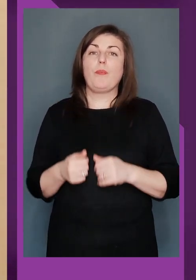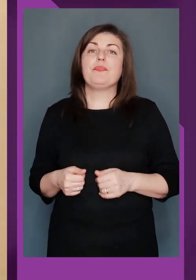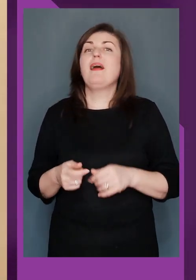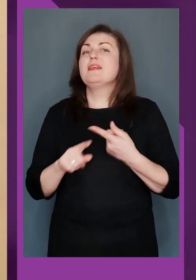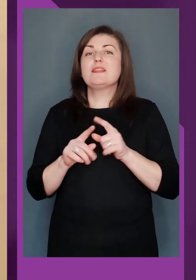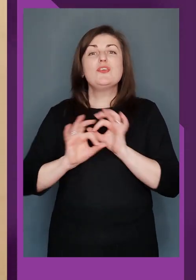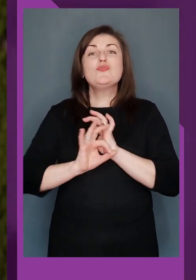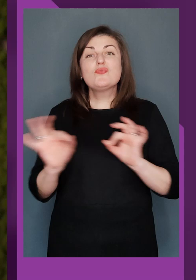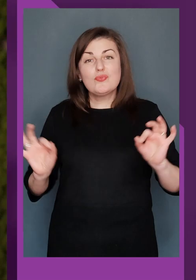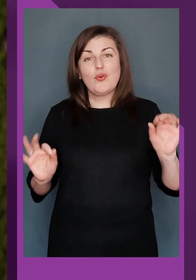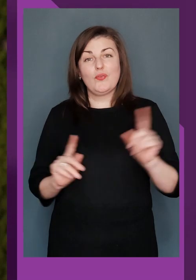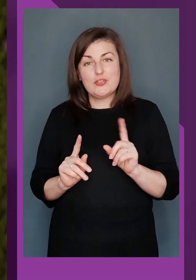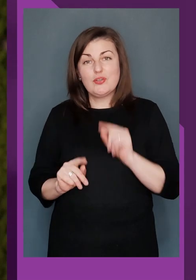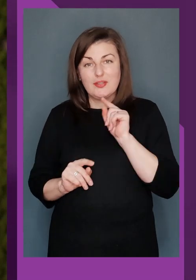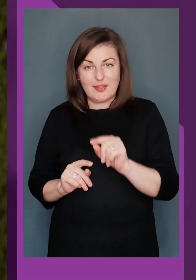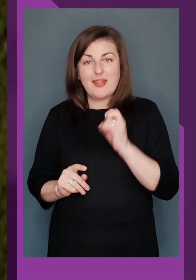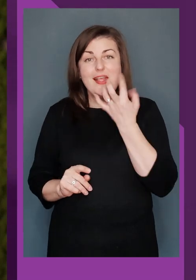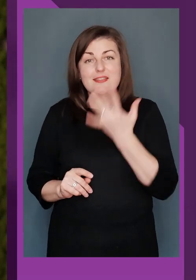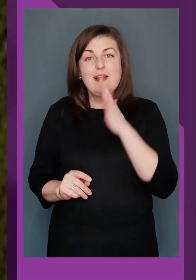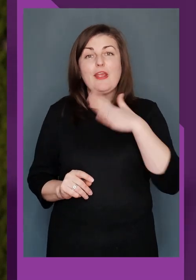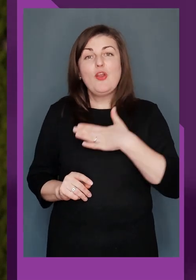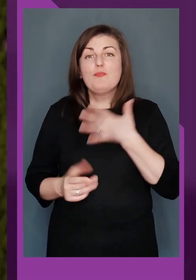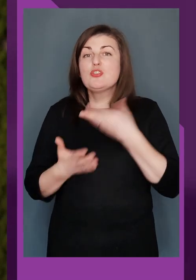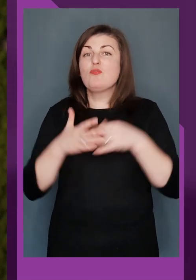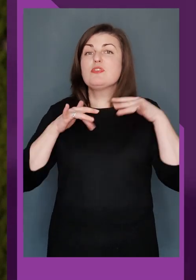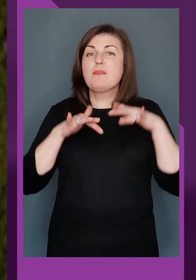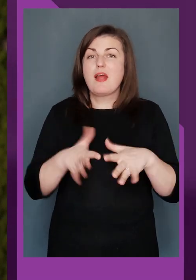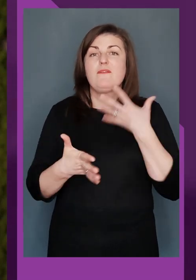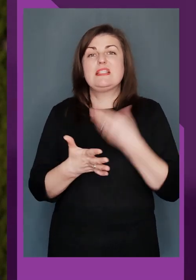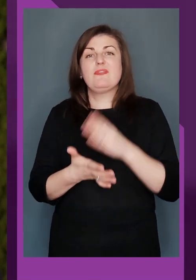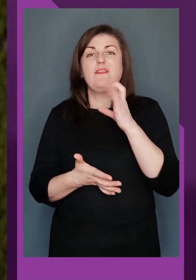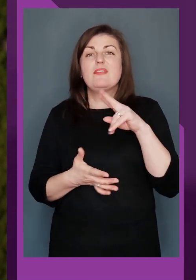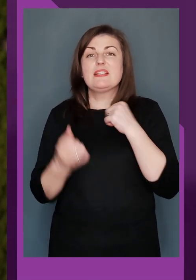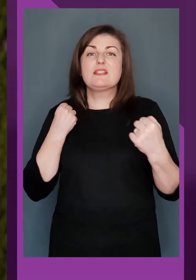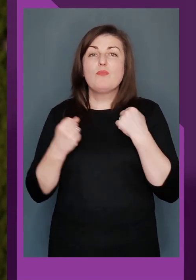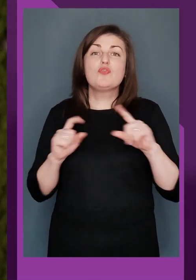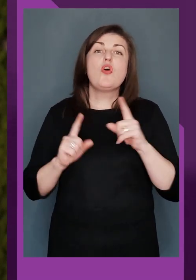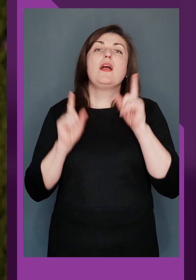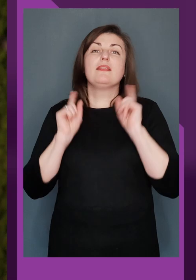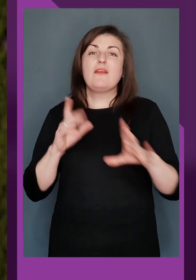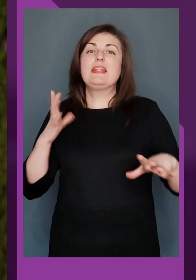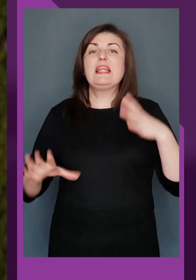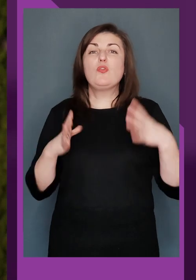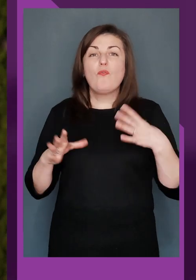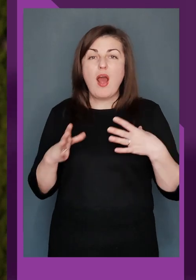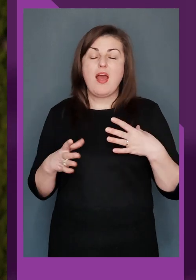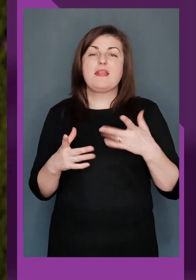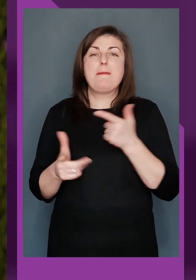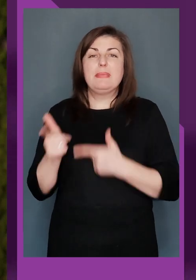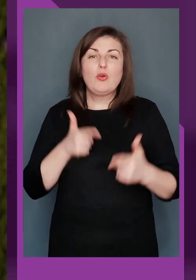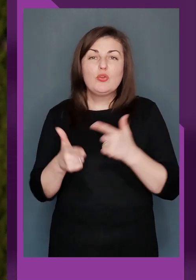шляху. Ну, це чудово, що ти настільки любиш свою справу, свій вид спорту, що навіть